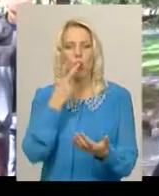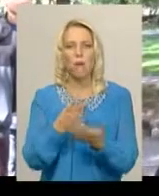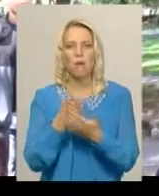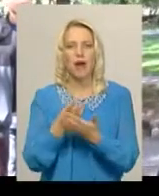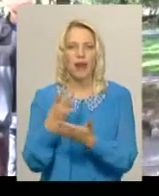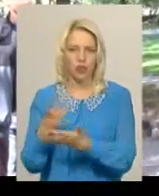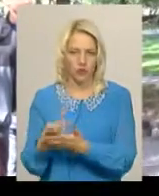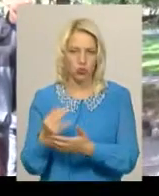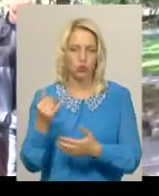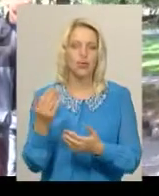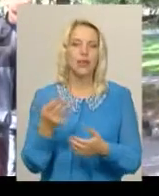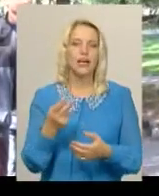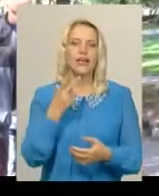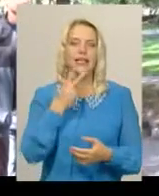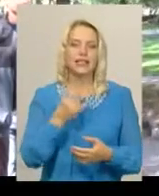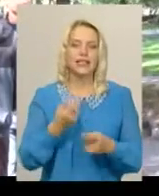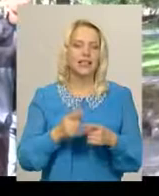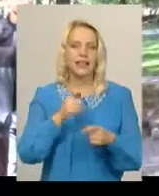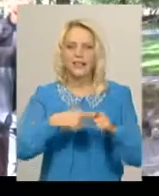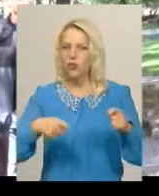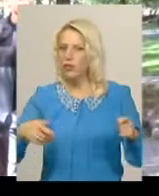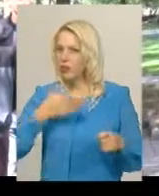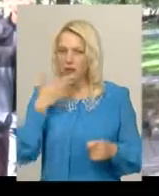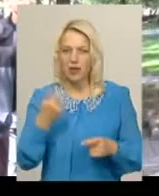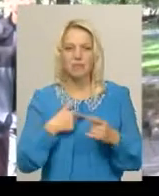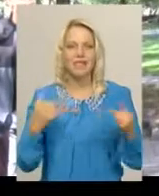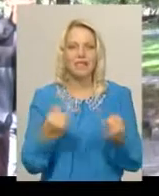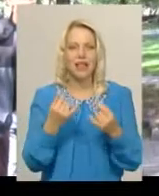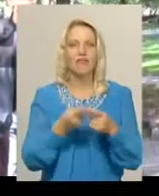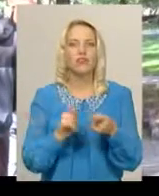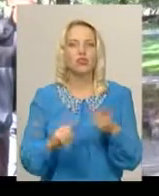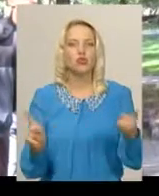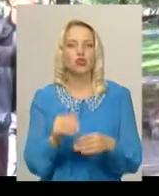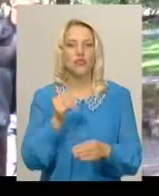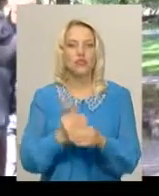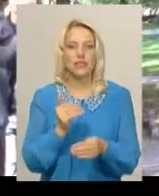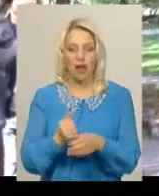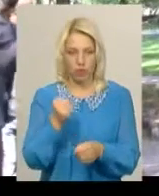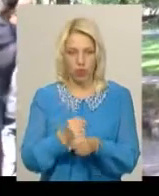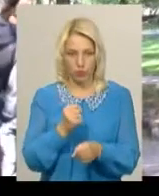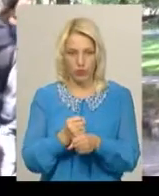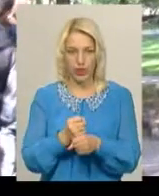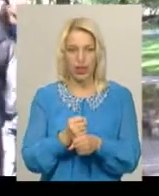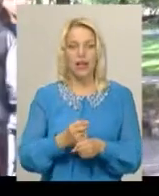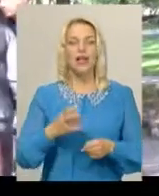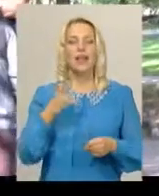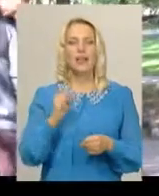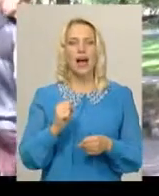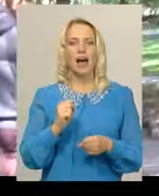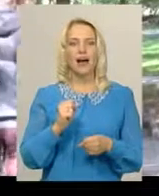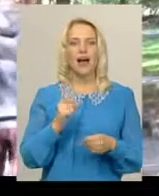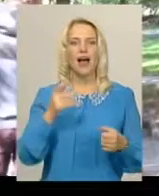Цікавий тим, що ми цю виставу робили на пісочні анімації,